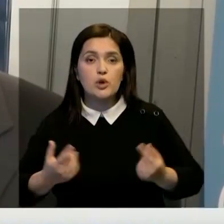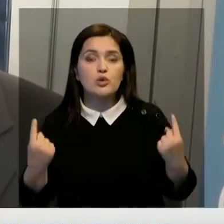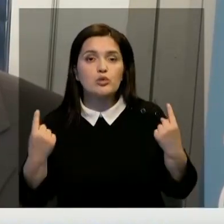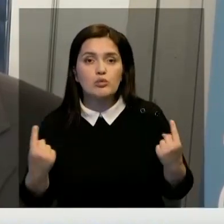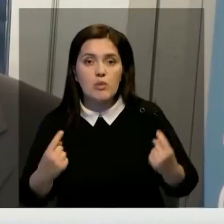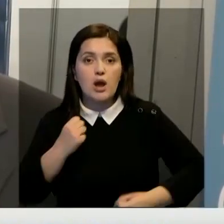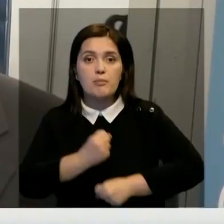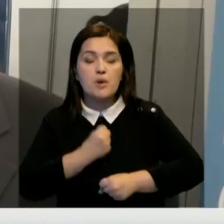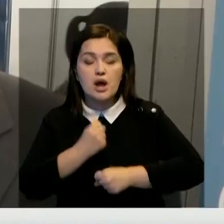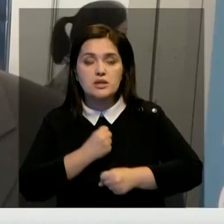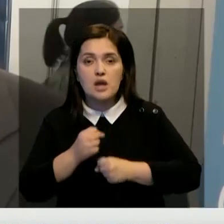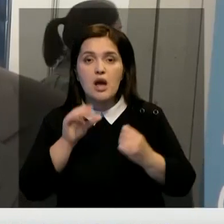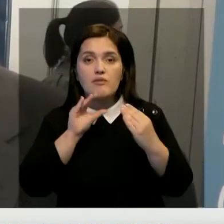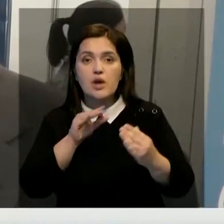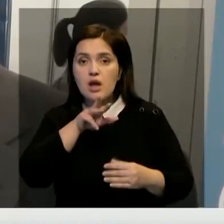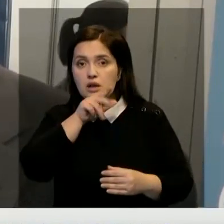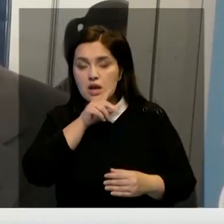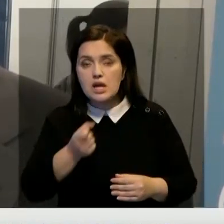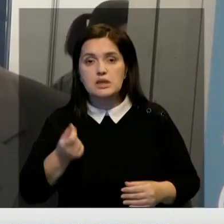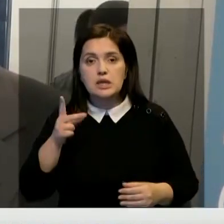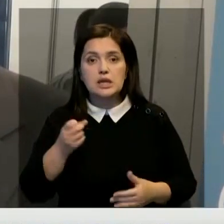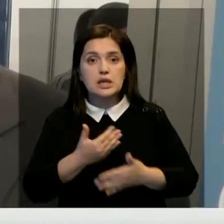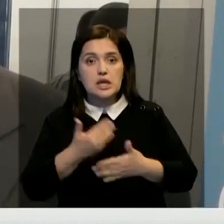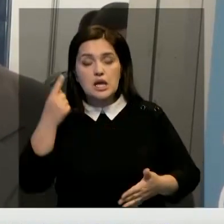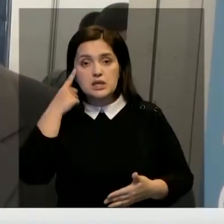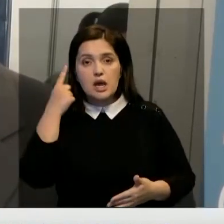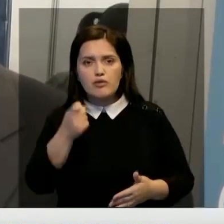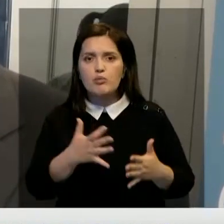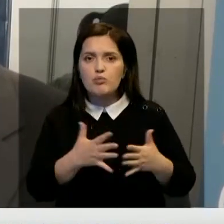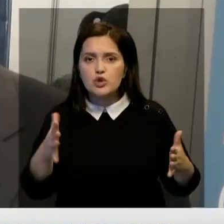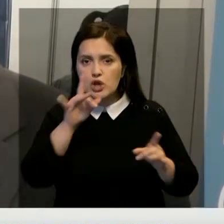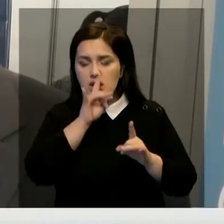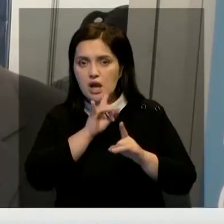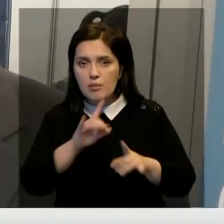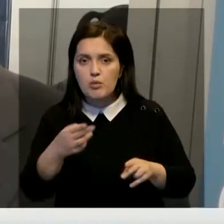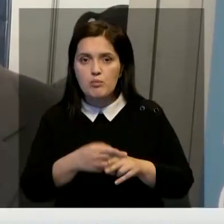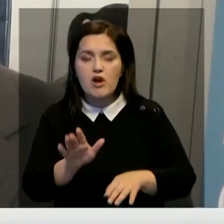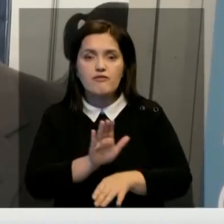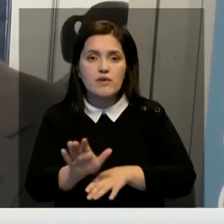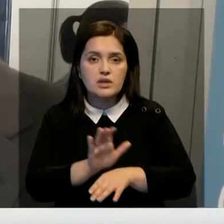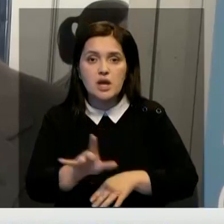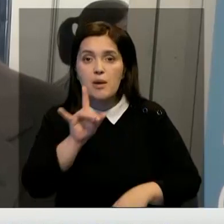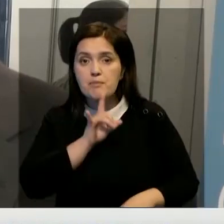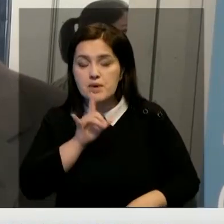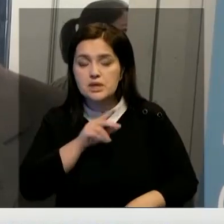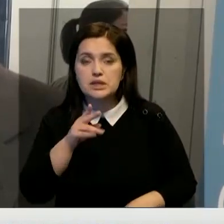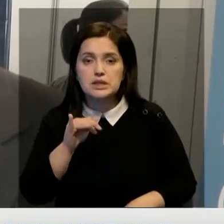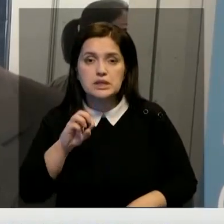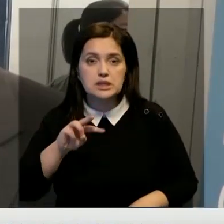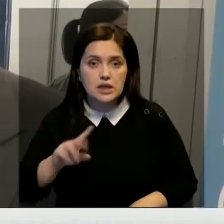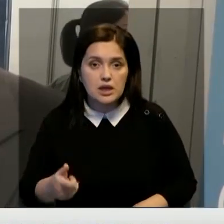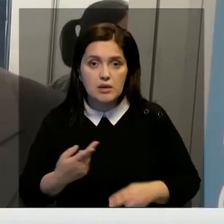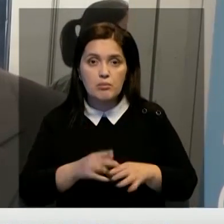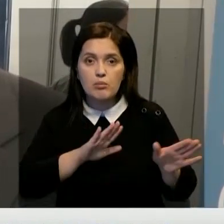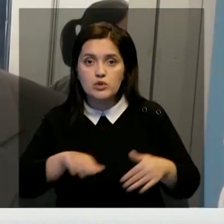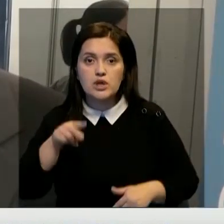производитель автомобилей в Корее несколько лет назад заявил, что больше не будет массово выпускать бензиновые и дизельные автомобили после